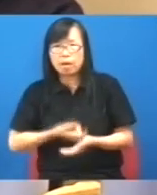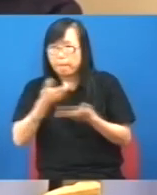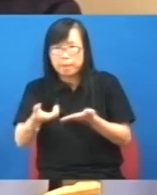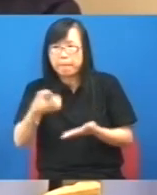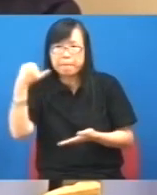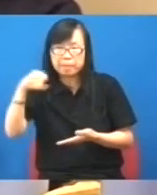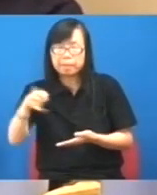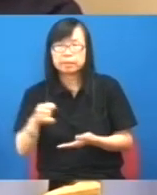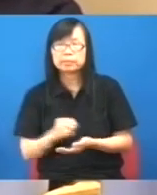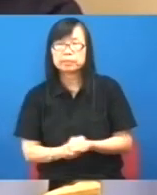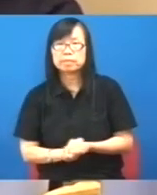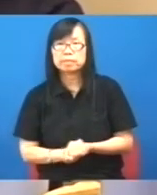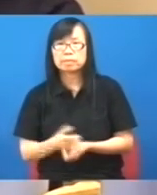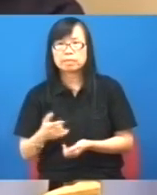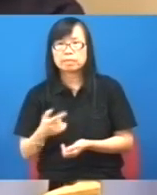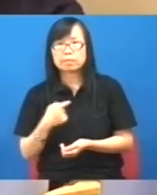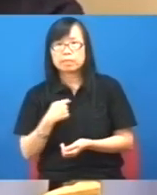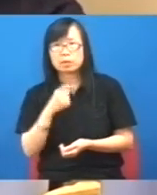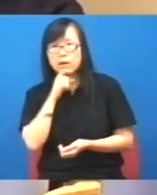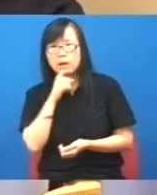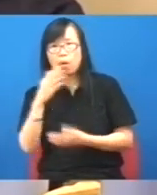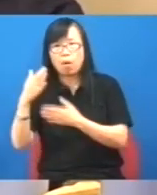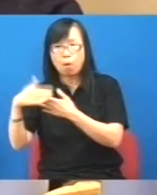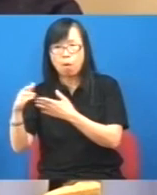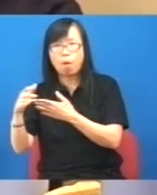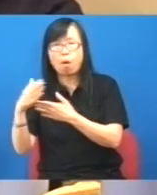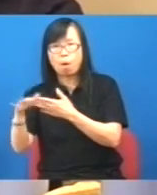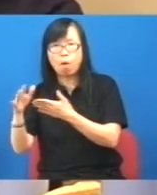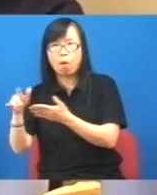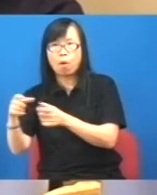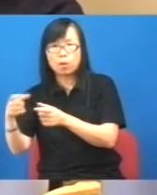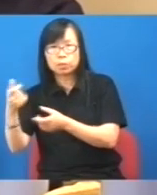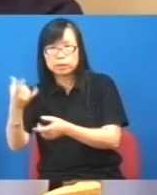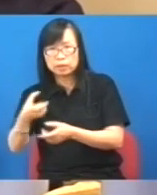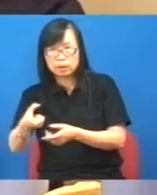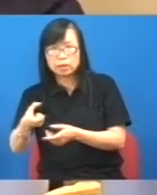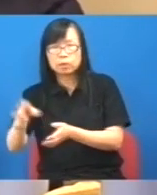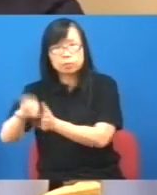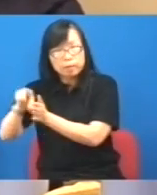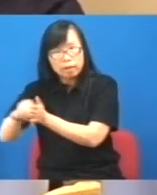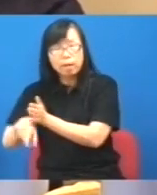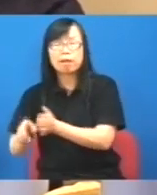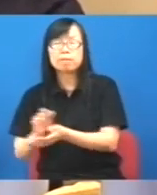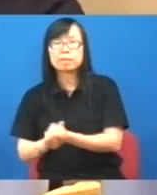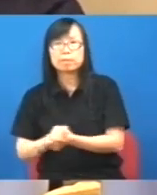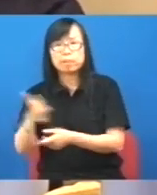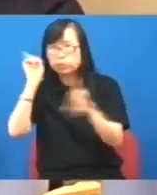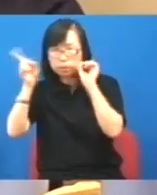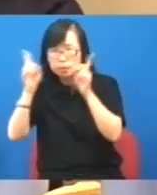多少錢我們有很多的我們有外匯儲備雖然不能隨便拿出來用我們有